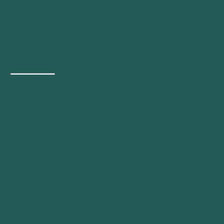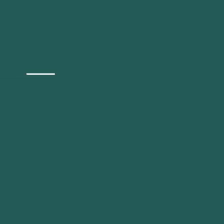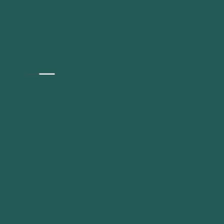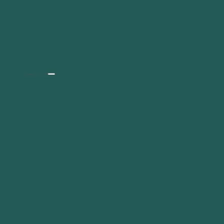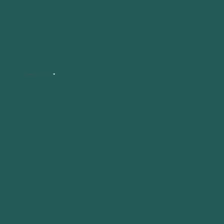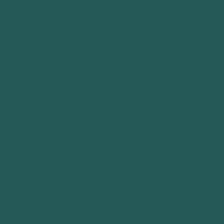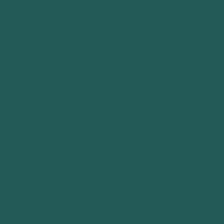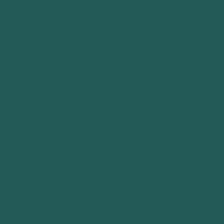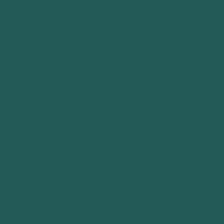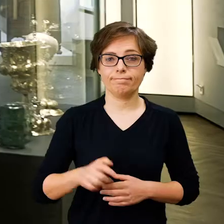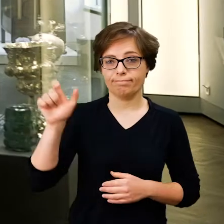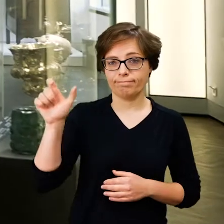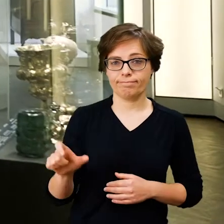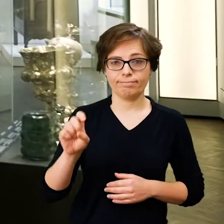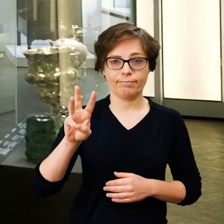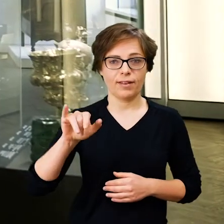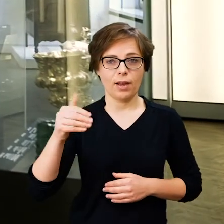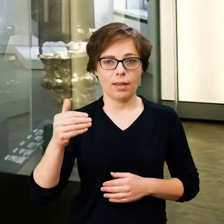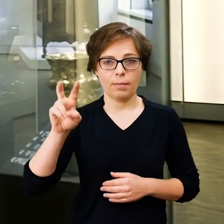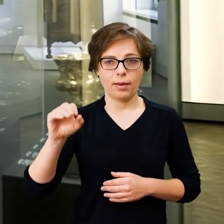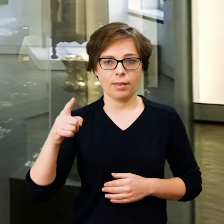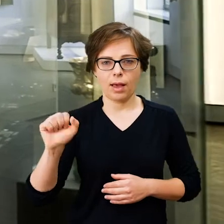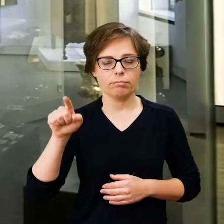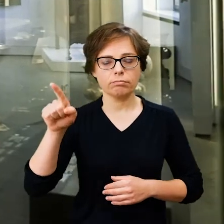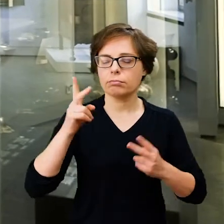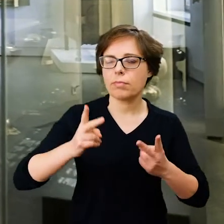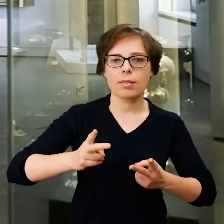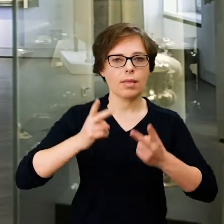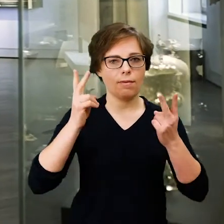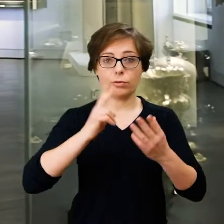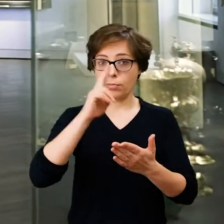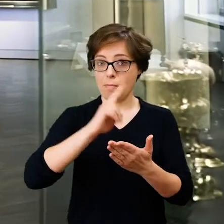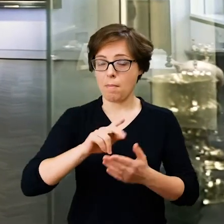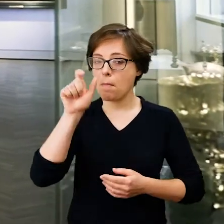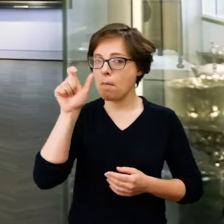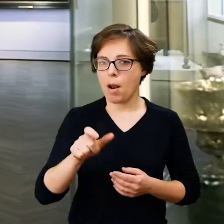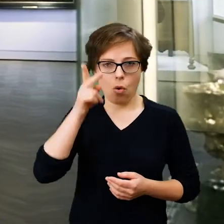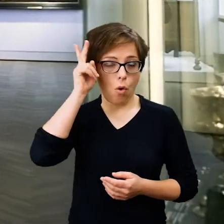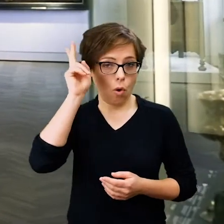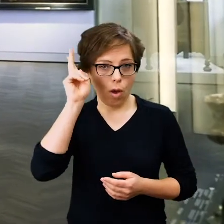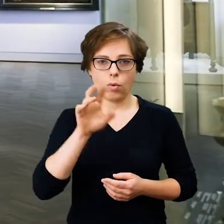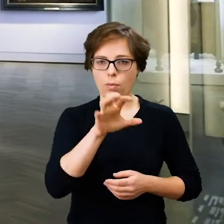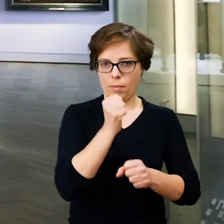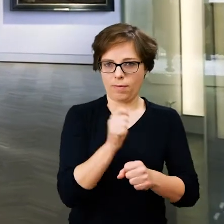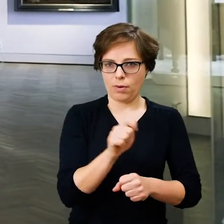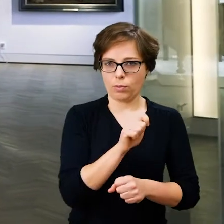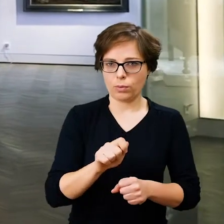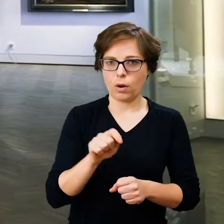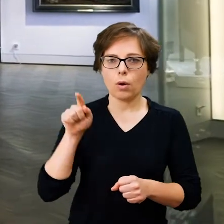Muzyka Willem Heda jest jednym z najważniejszych twórców martwej natury holenderskiej.